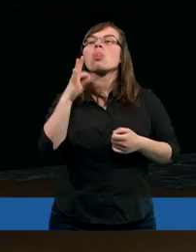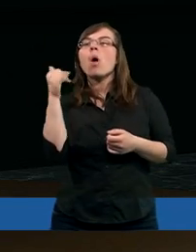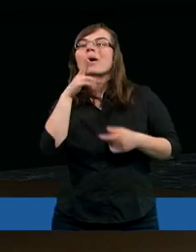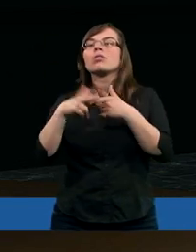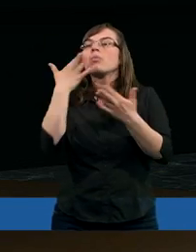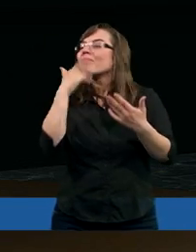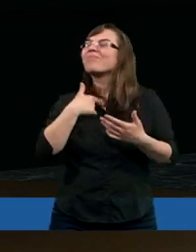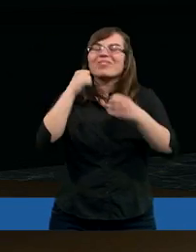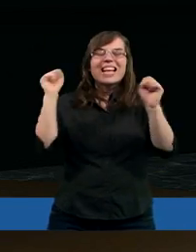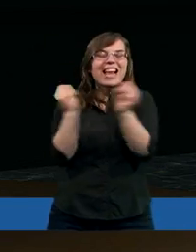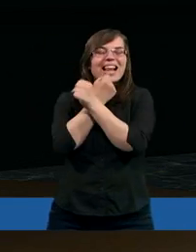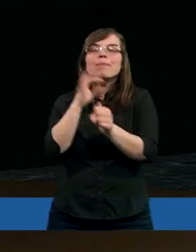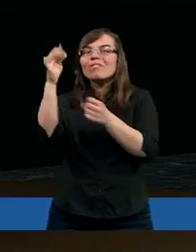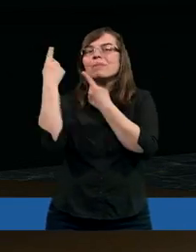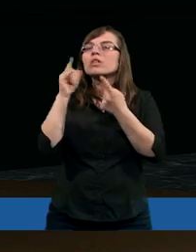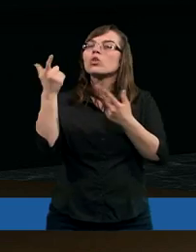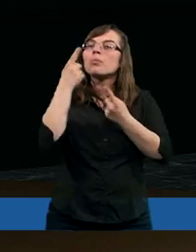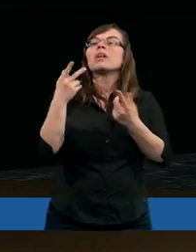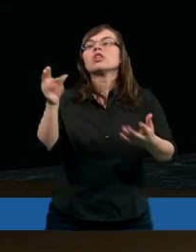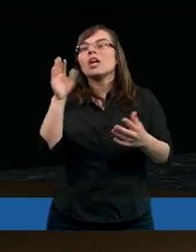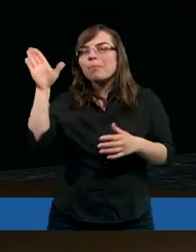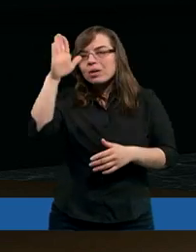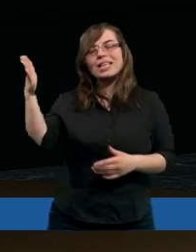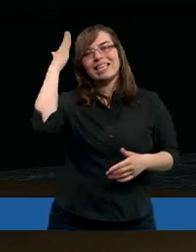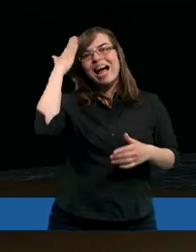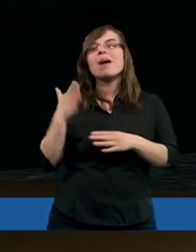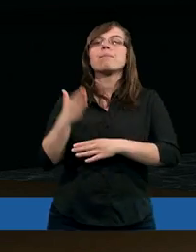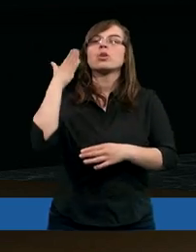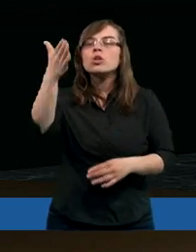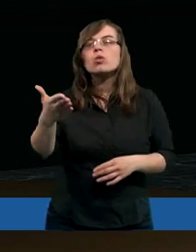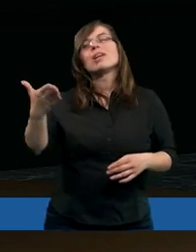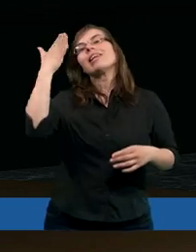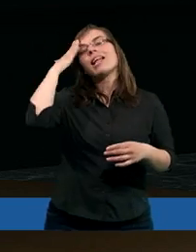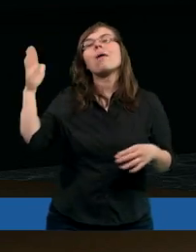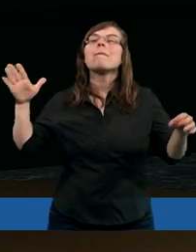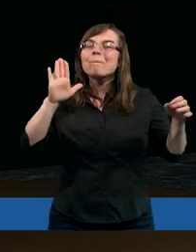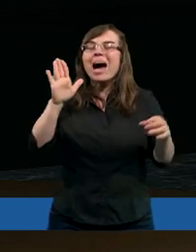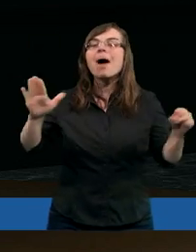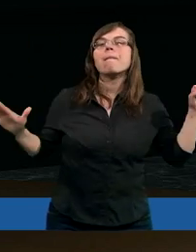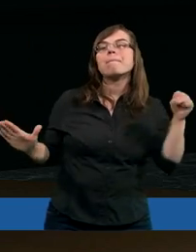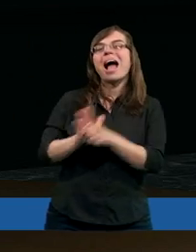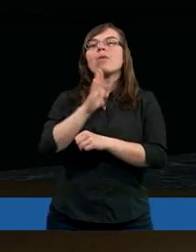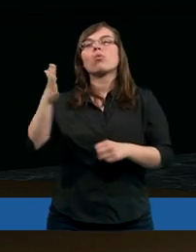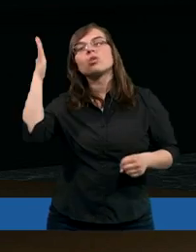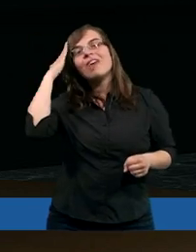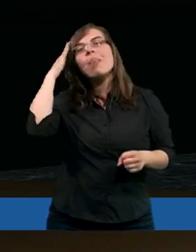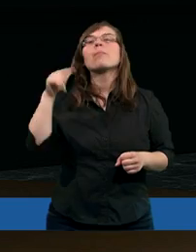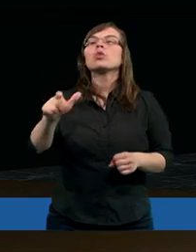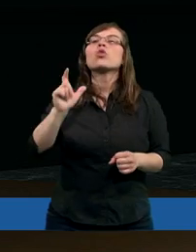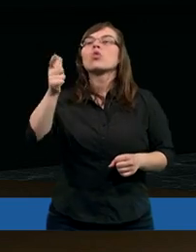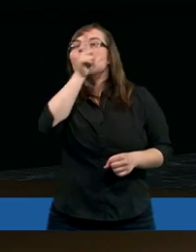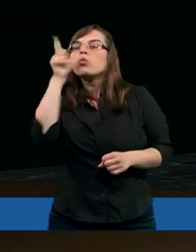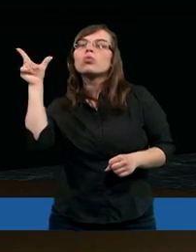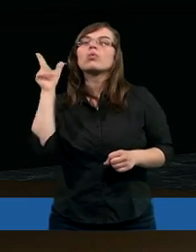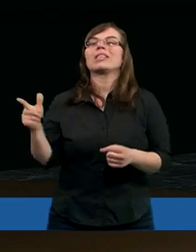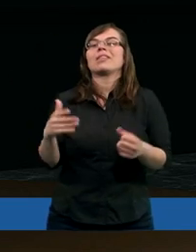Tomek mówił, to jest dla mnie niesamowite, że Bóg właśnie znając przyszłość i mając pełną świadomość tego, czy ludzie